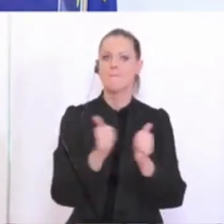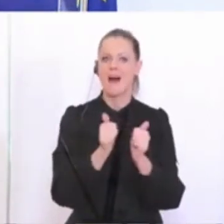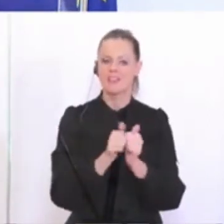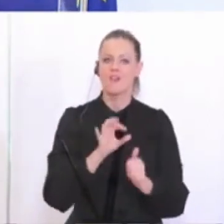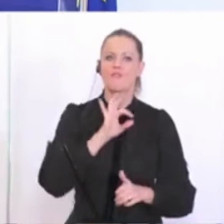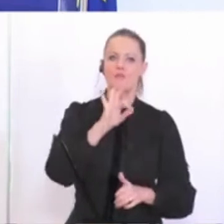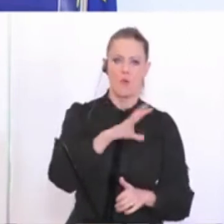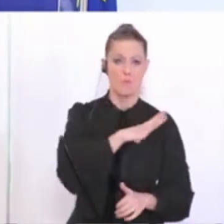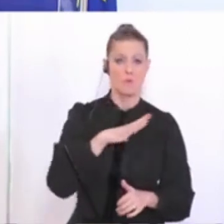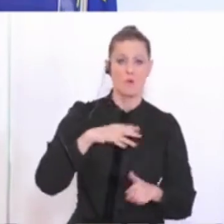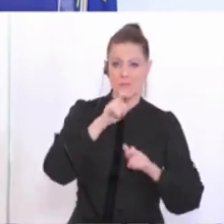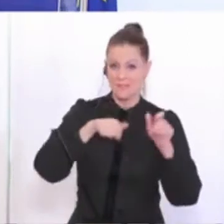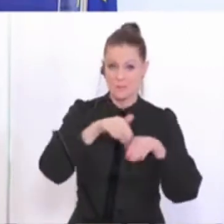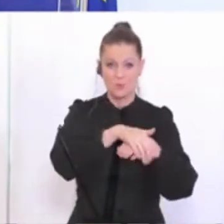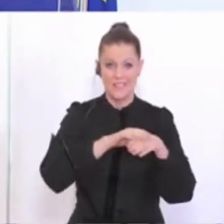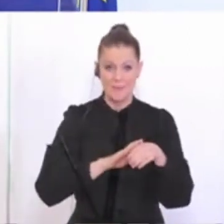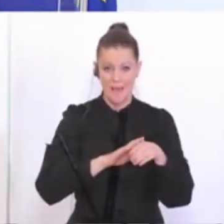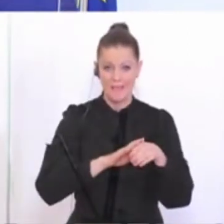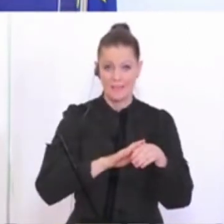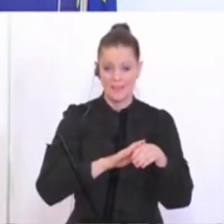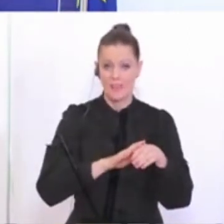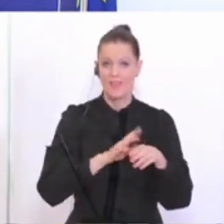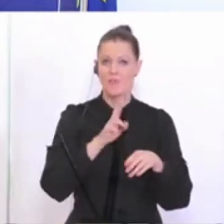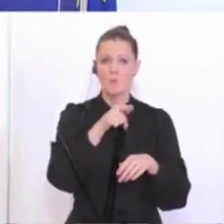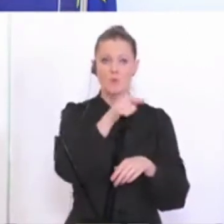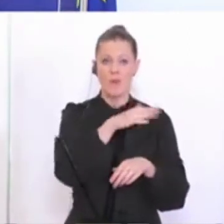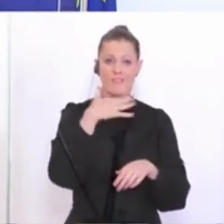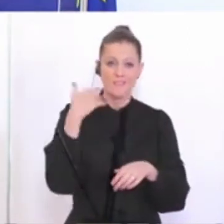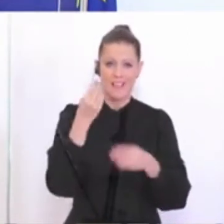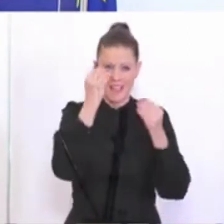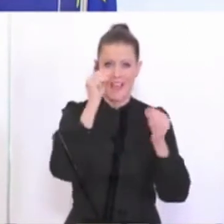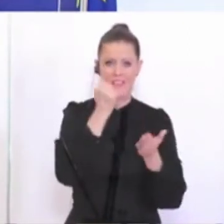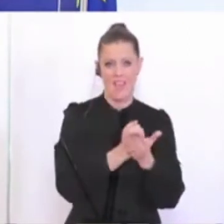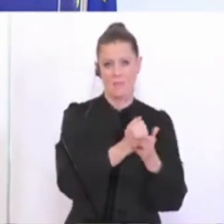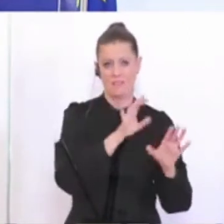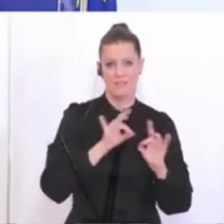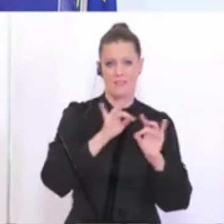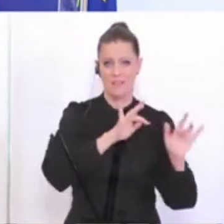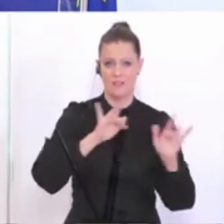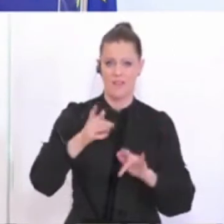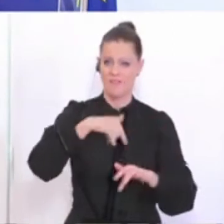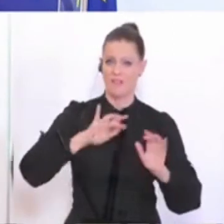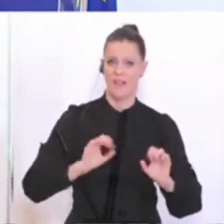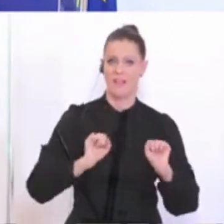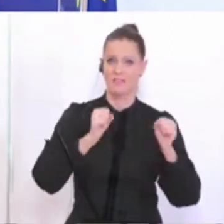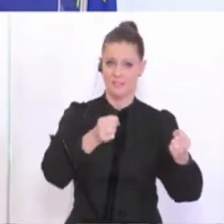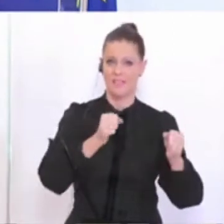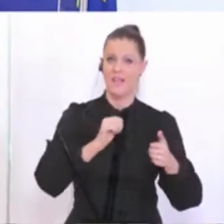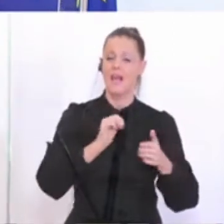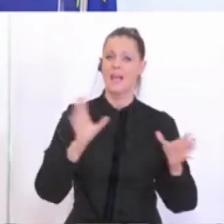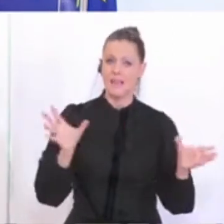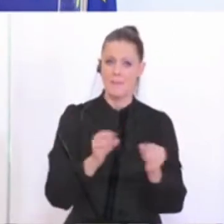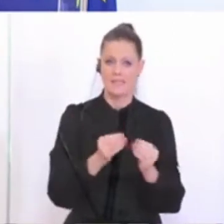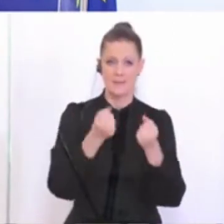Bürgermeisterinnen und Bürgermeister in den Gemeinden, weil dort findet ganz viel ehrenamtliche sportliche Tätigkeit statt. Wir haben eine Initiative, die heißt Gemeinsam sicher.